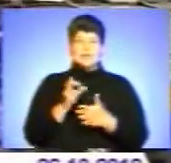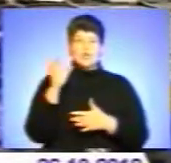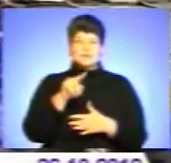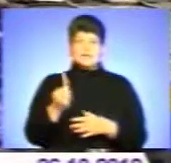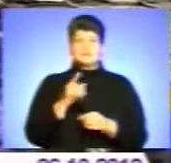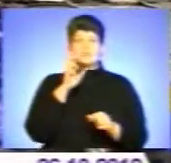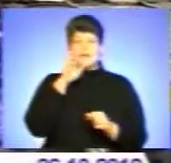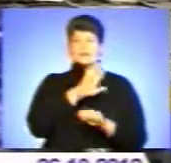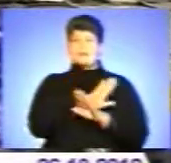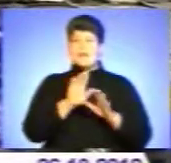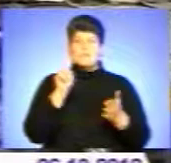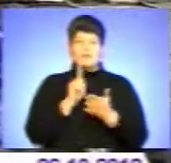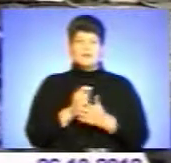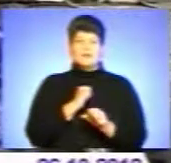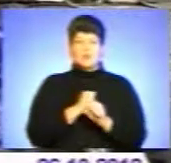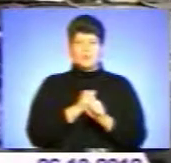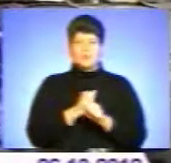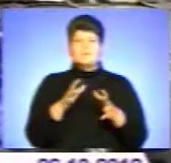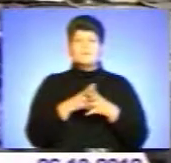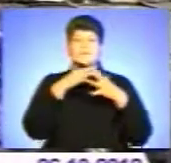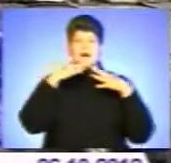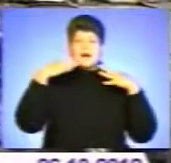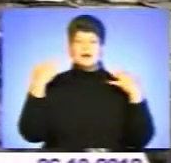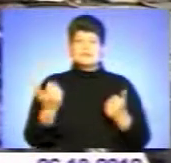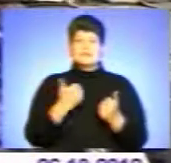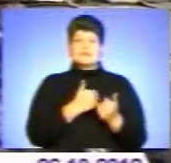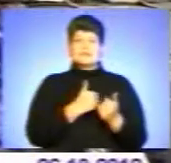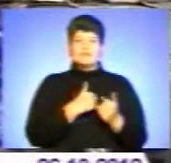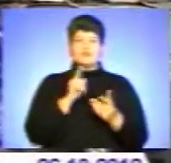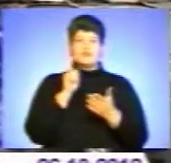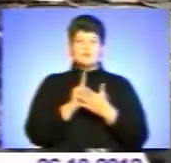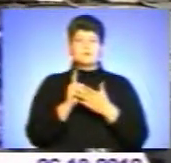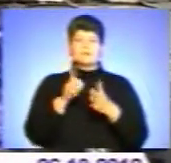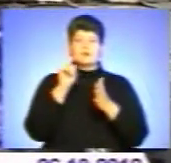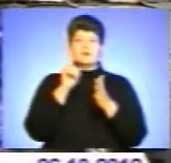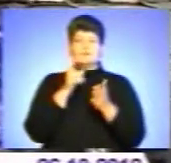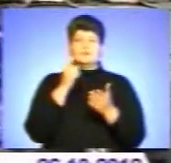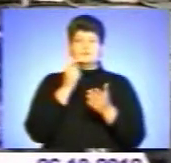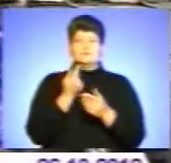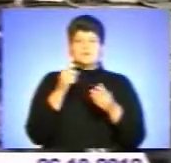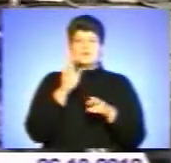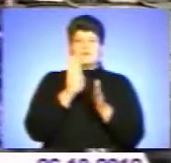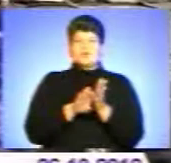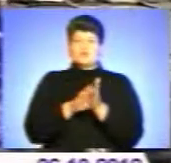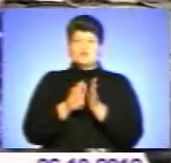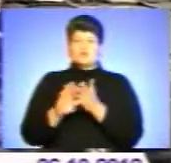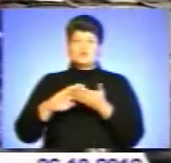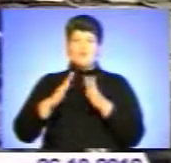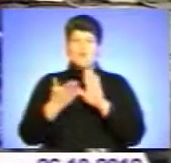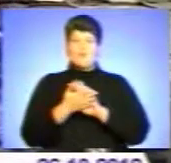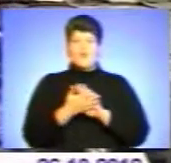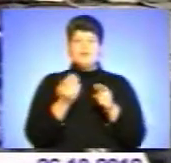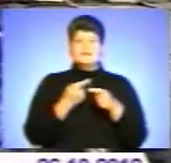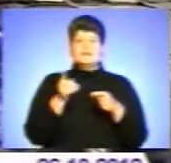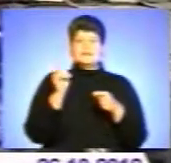робити. Тому що, на жаль, зараз дуже багато ініціатив, які викликані погіршати умови роботи для аграріїв. Зокрема, це такі перманентні